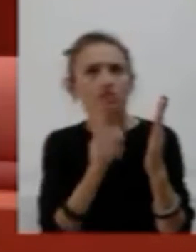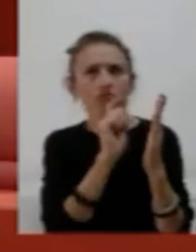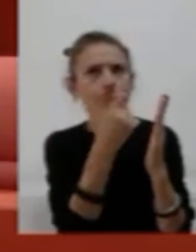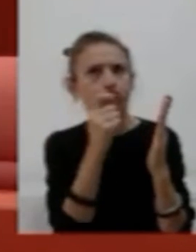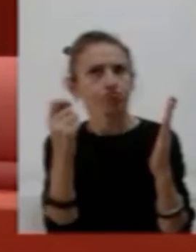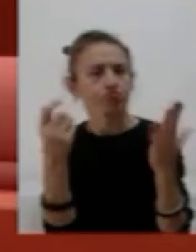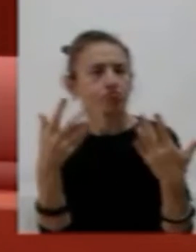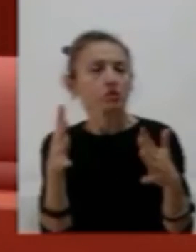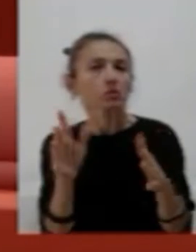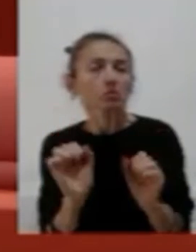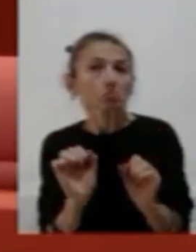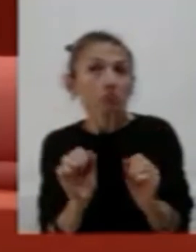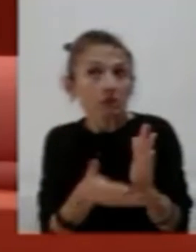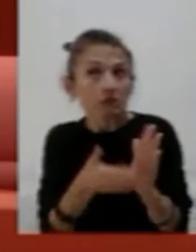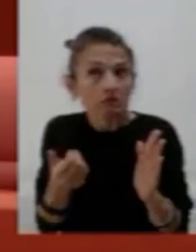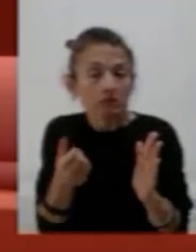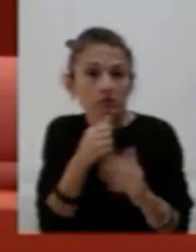manteniamo in votazione.